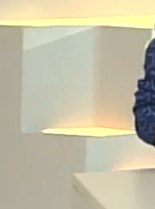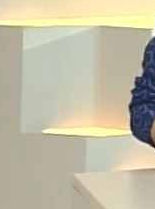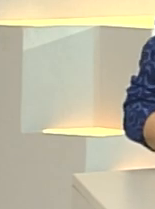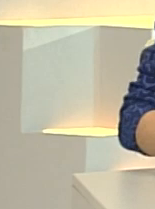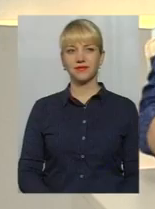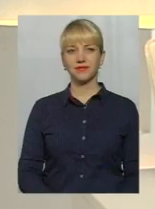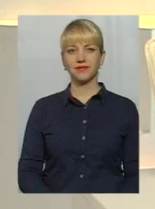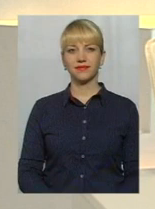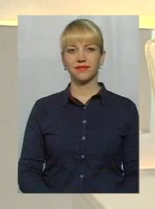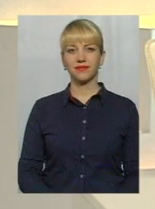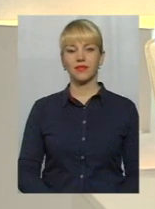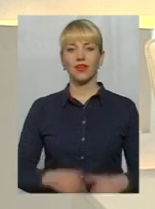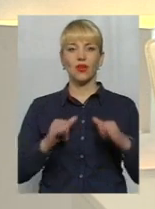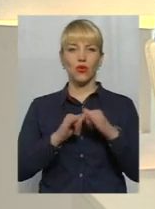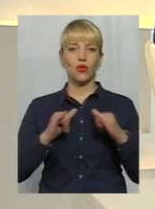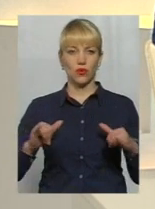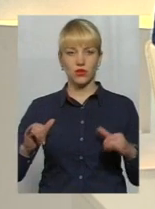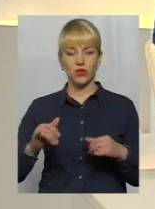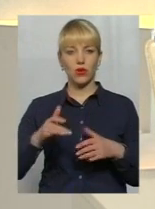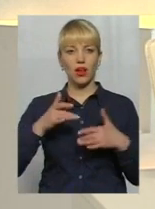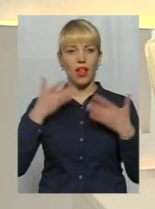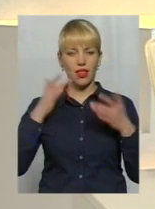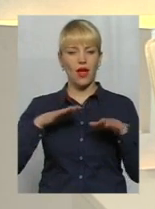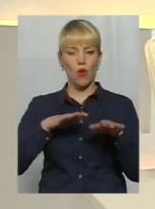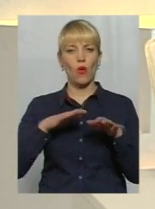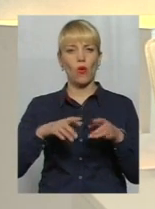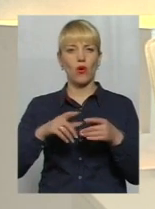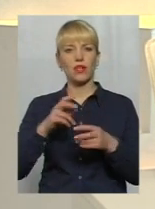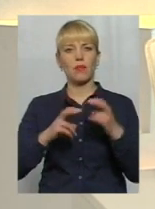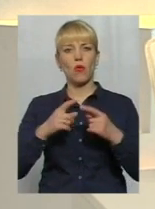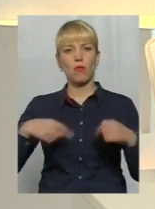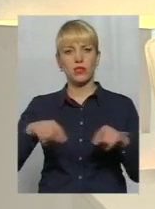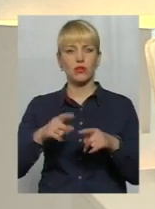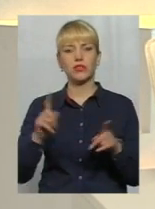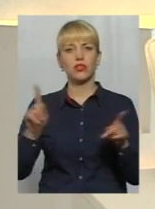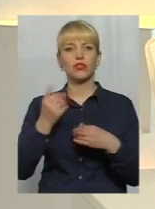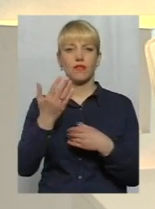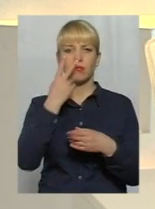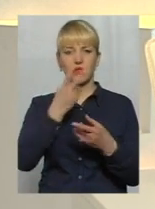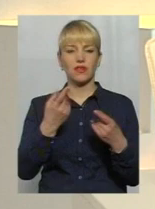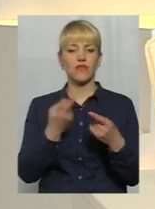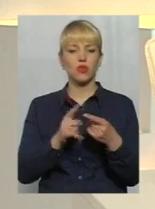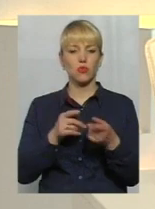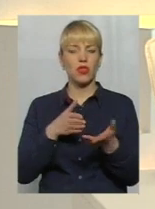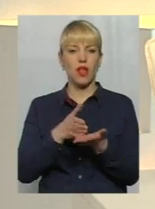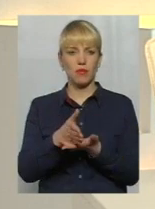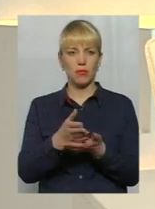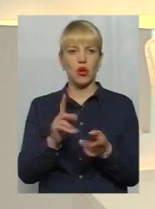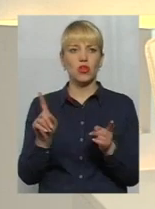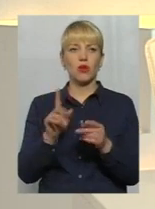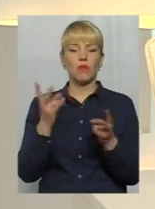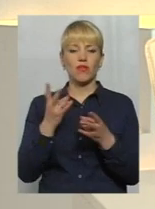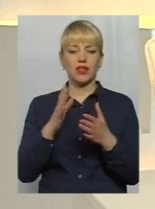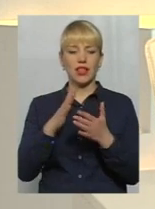Власне, розвиток легкої промисловості в цьому напрямку. Що ви бачите? Як має по-дальшому